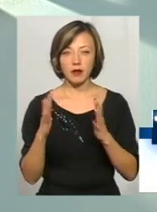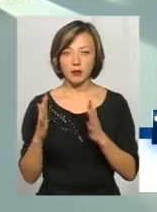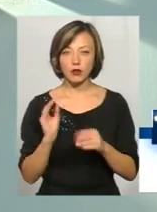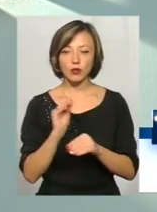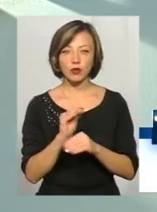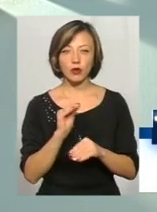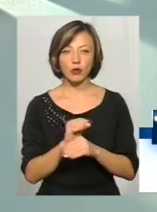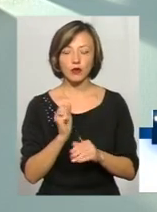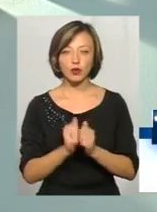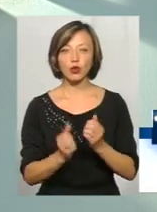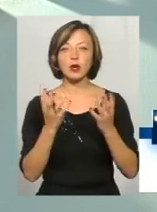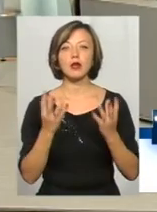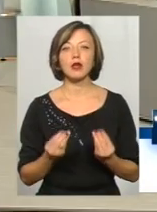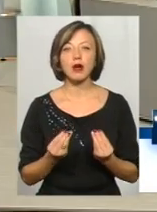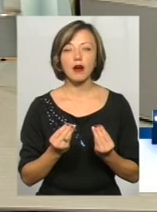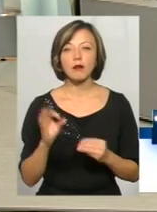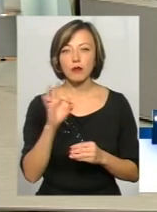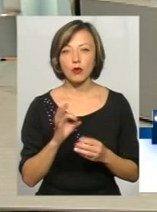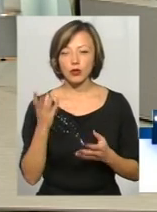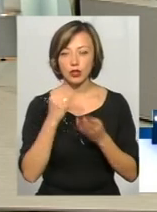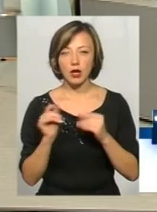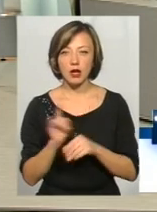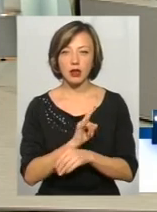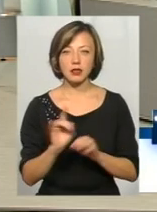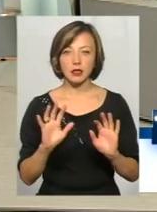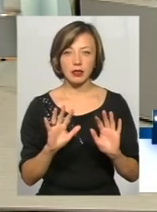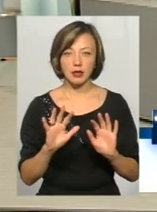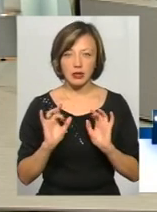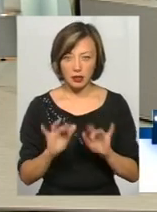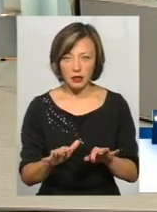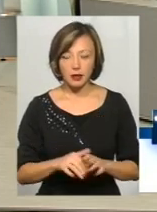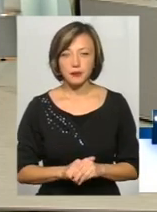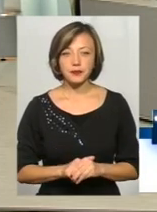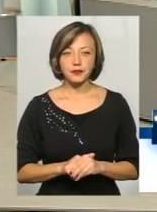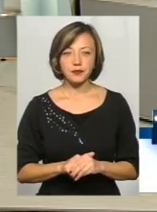додатково щодня про шахрадські якісь дії. Ось